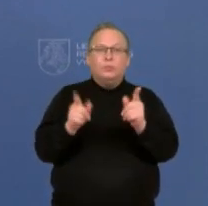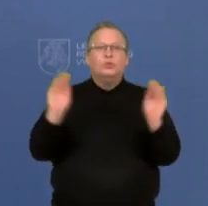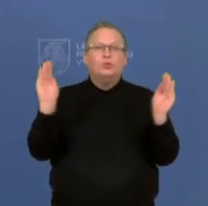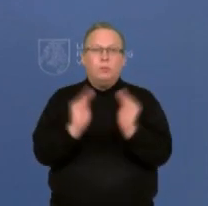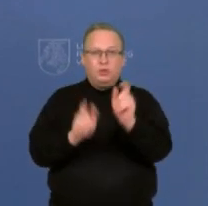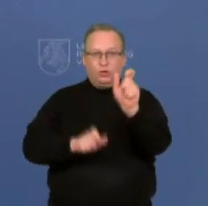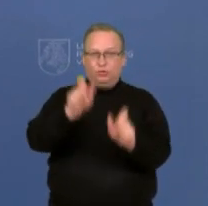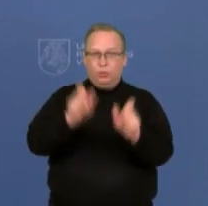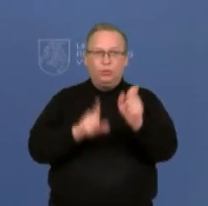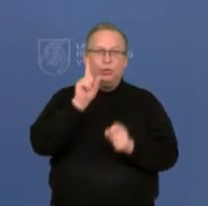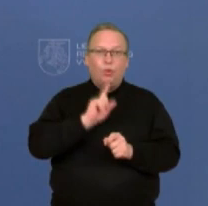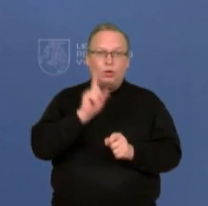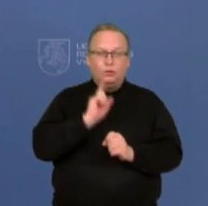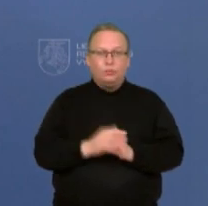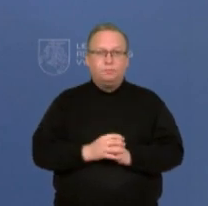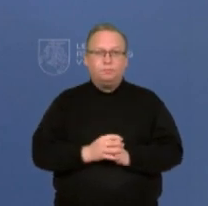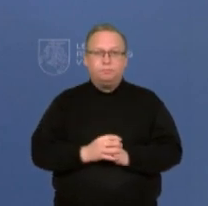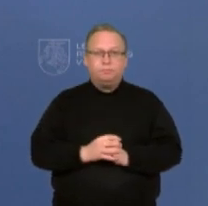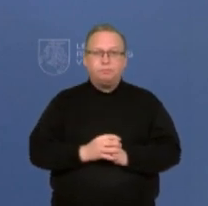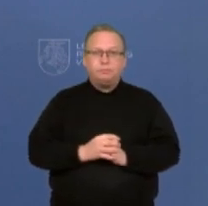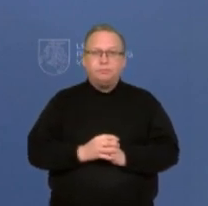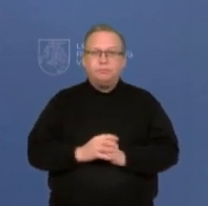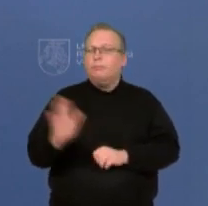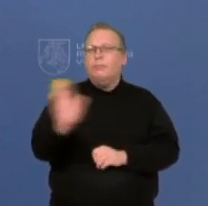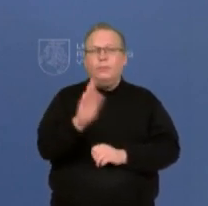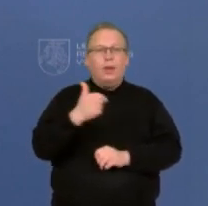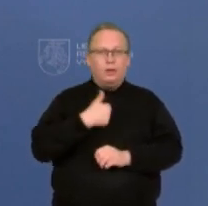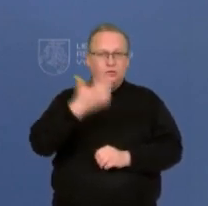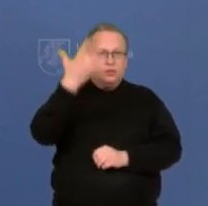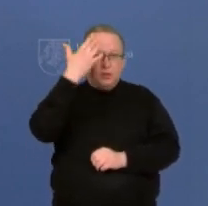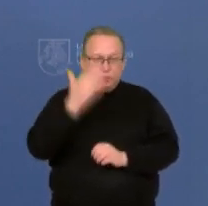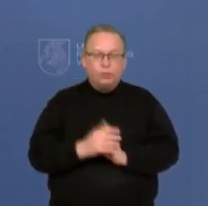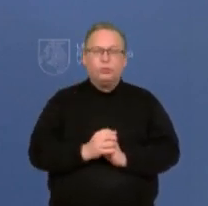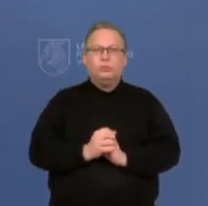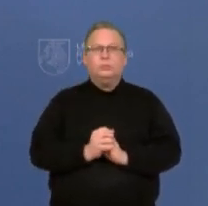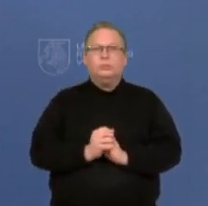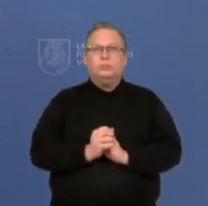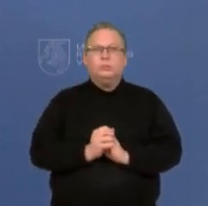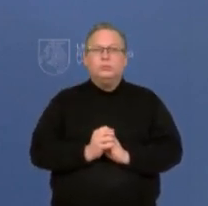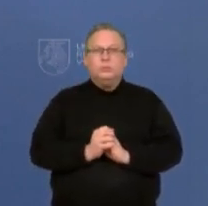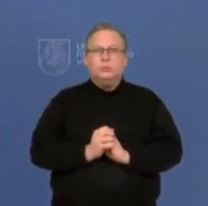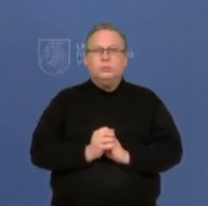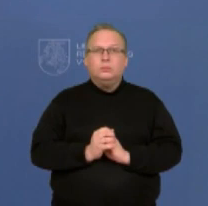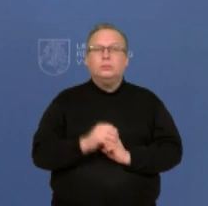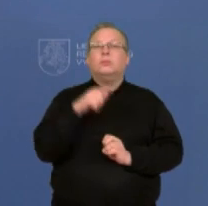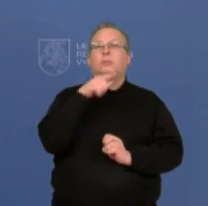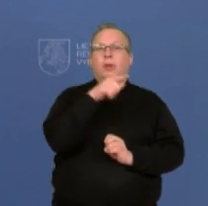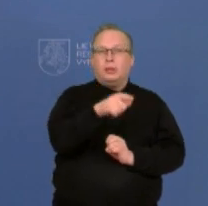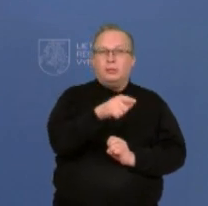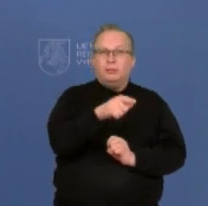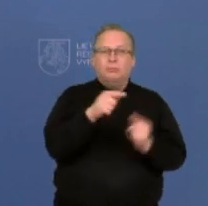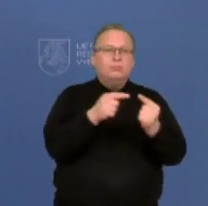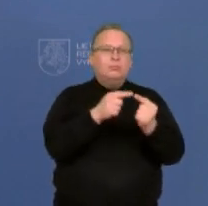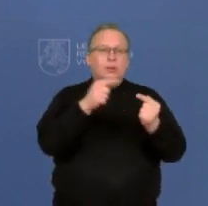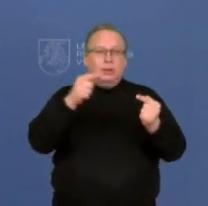jos? Ne, žinokit, nemanau. Manau, kad per tą laiką juk ateina